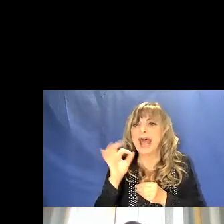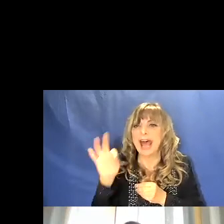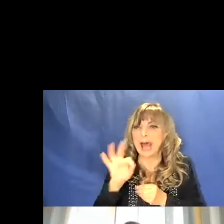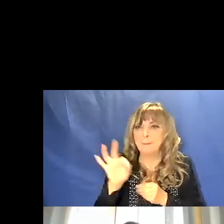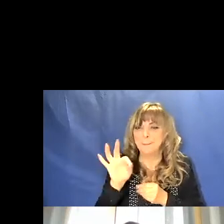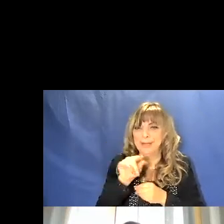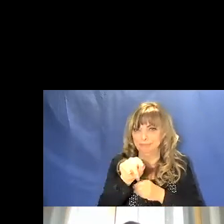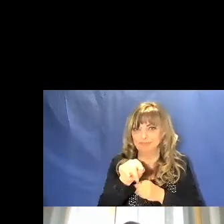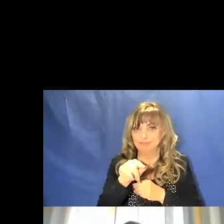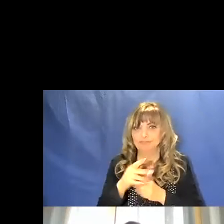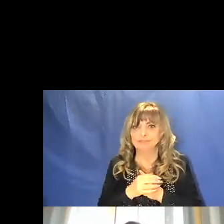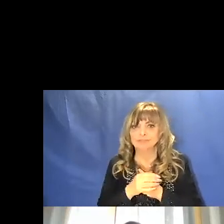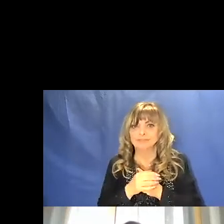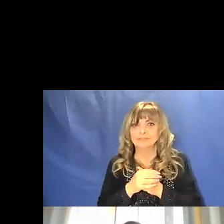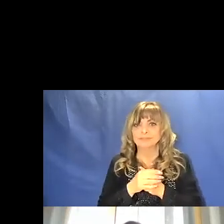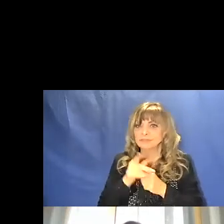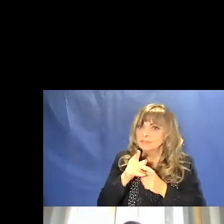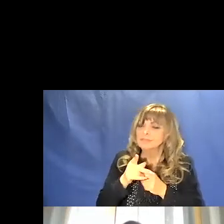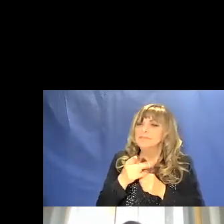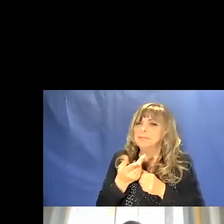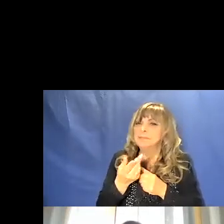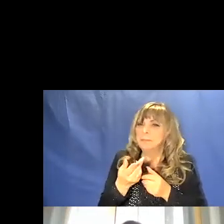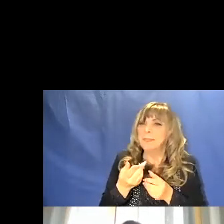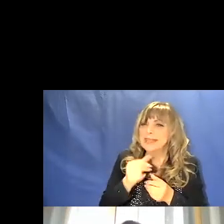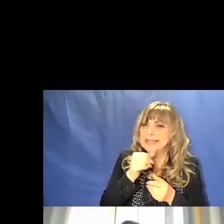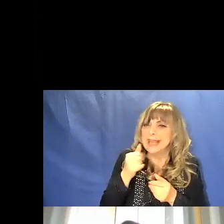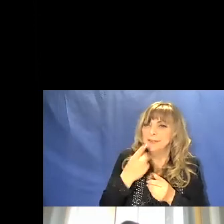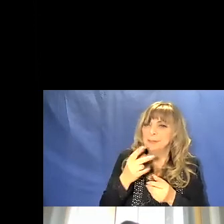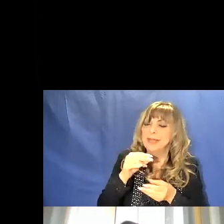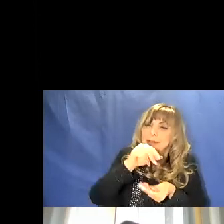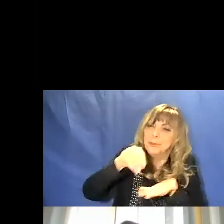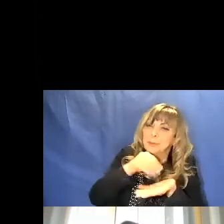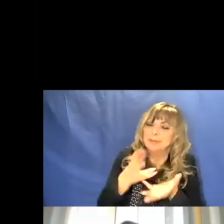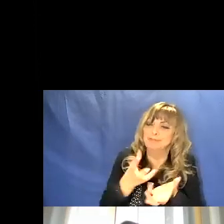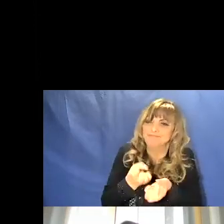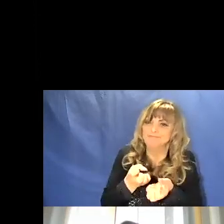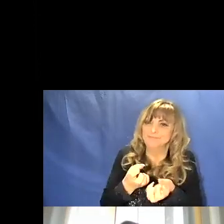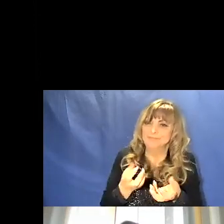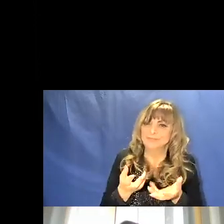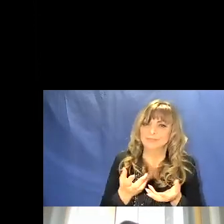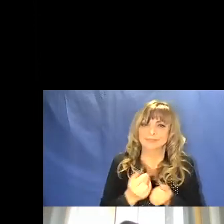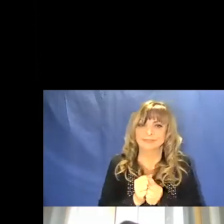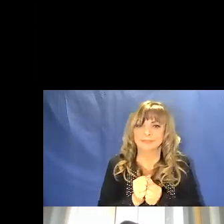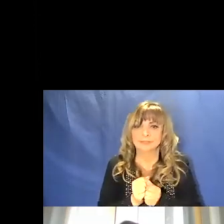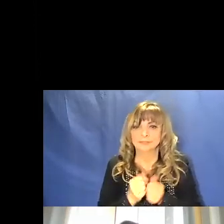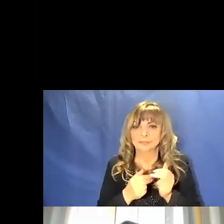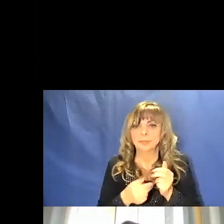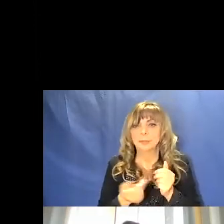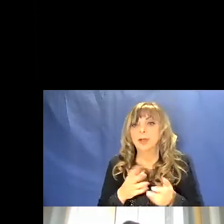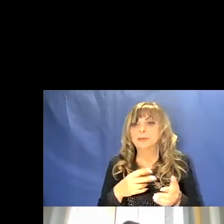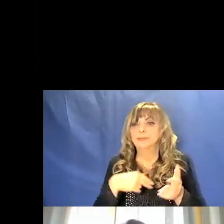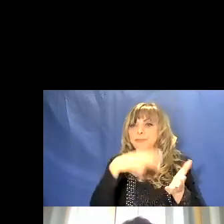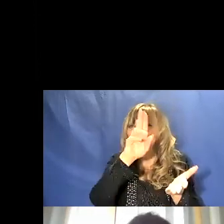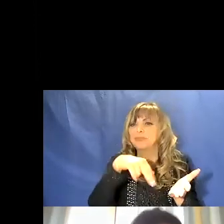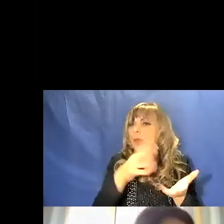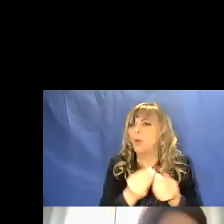quello che dà l'adesività al pigmento stesso e poi c'è l'applicazione del